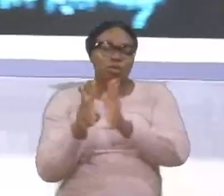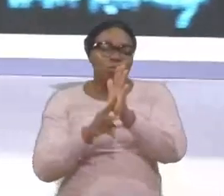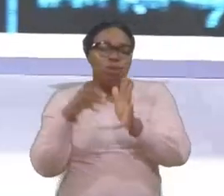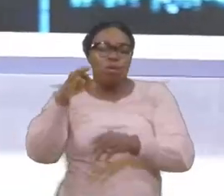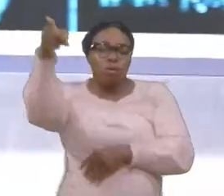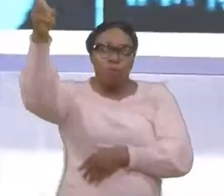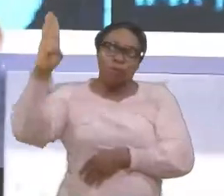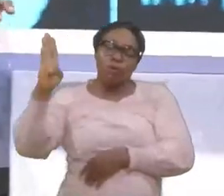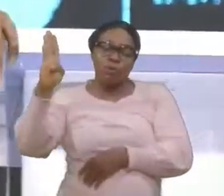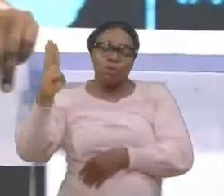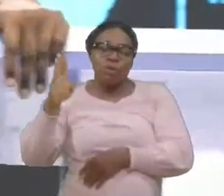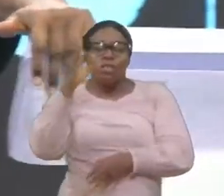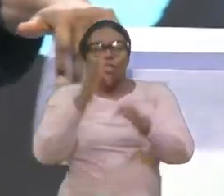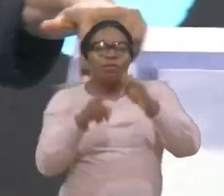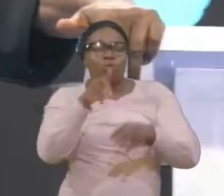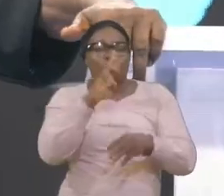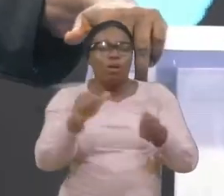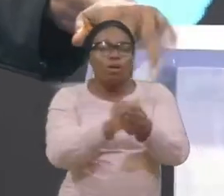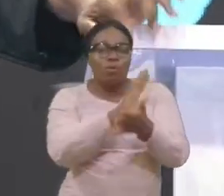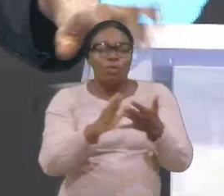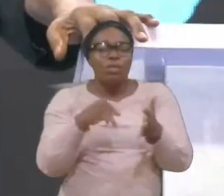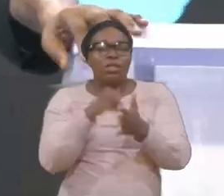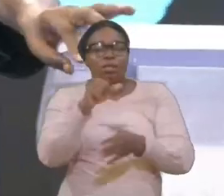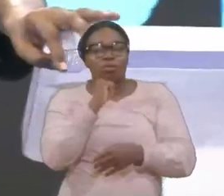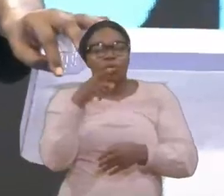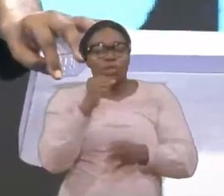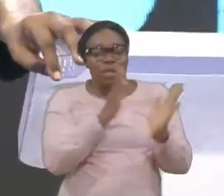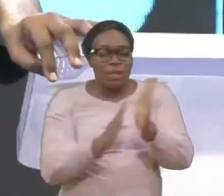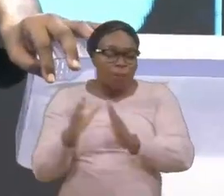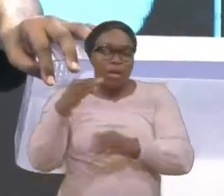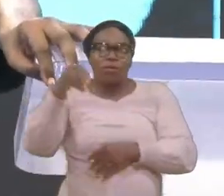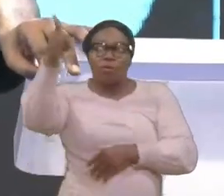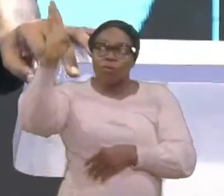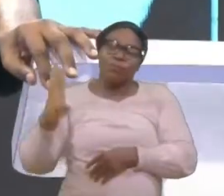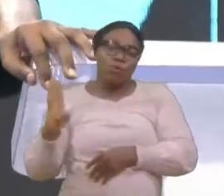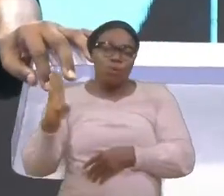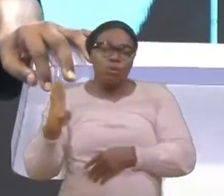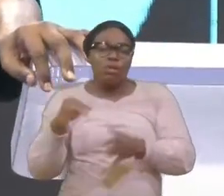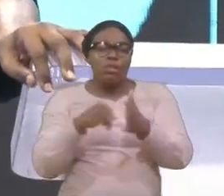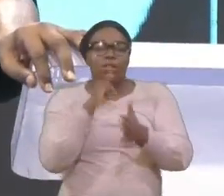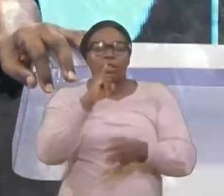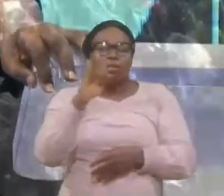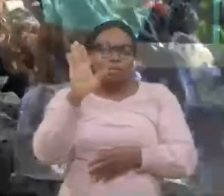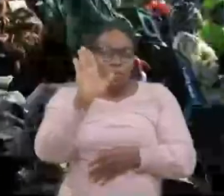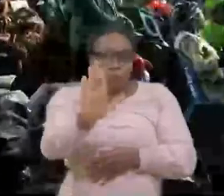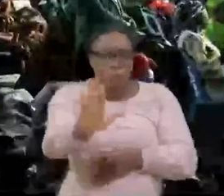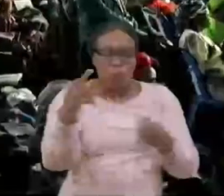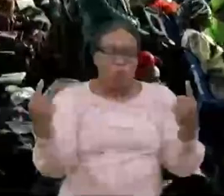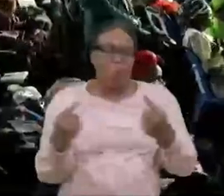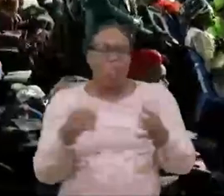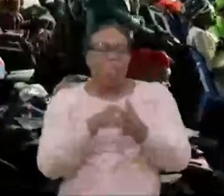ruiné, Comprenez, Que ce n'est pas le plan de Dieu, Qui vous a ruiné, Ce sont vos péchés,